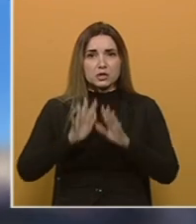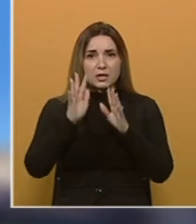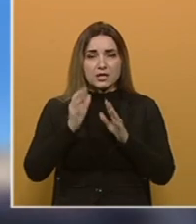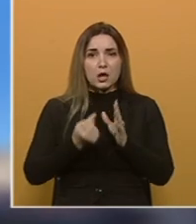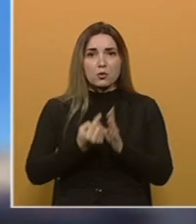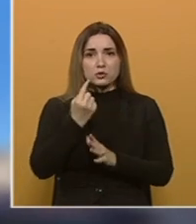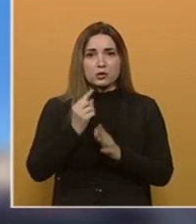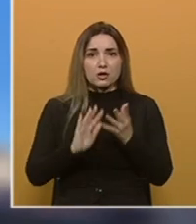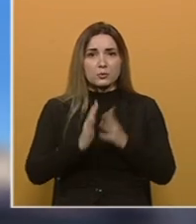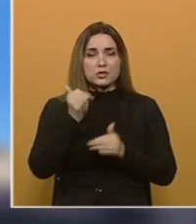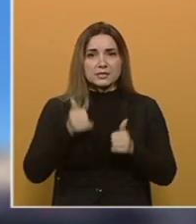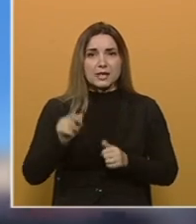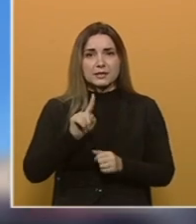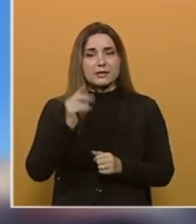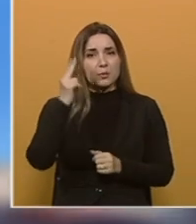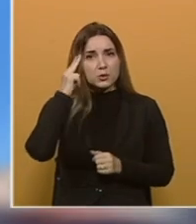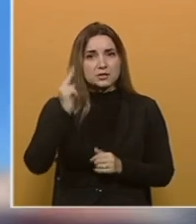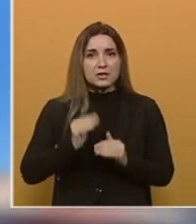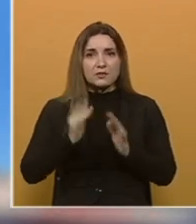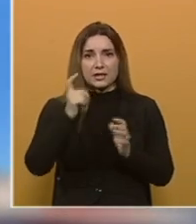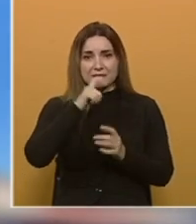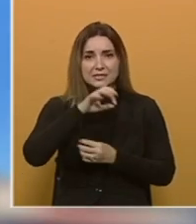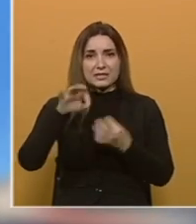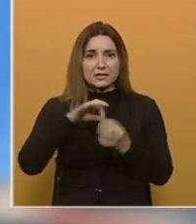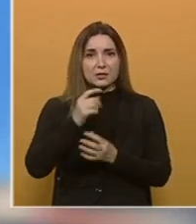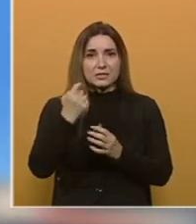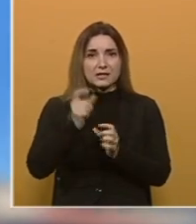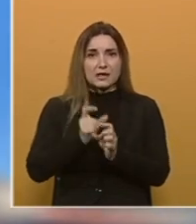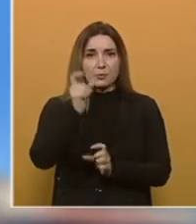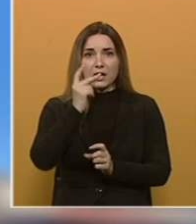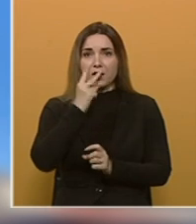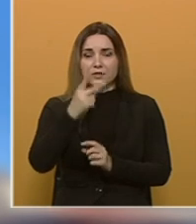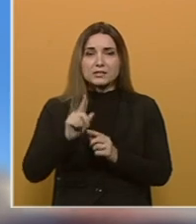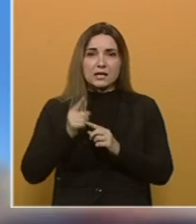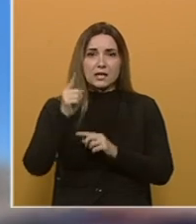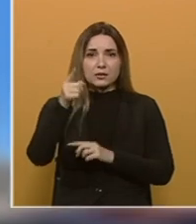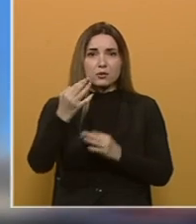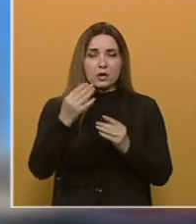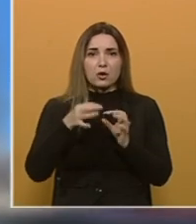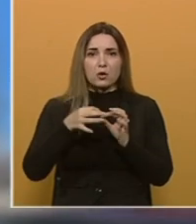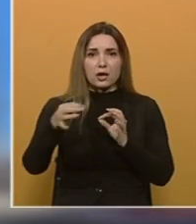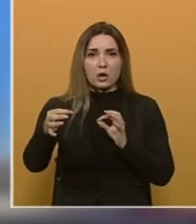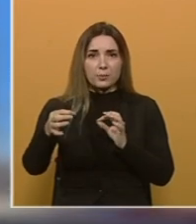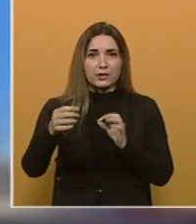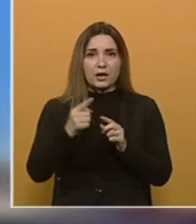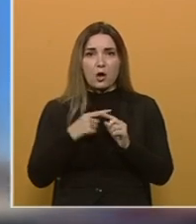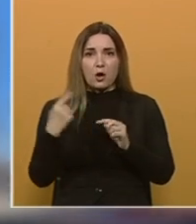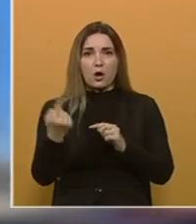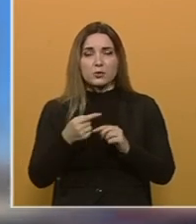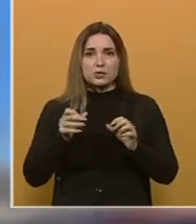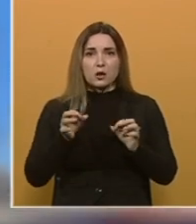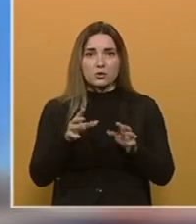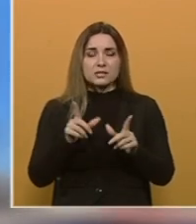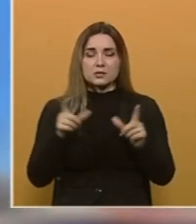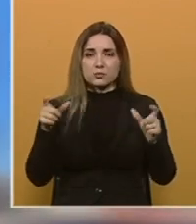Uzrok požara za sada nije poznat. Ogroman crni dim širi se iz nebodera i vidi se na udaljenosti od nekoliko kilometara. Obližnje ulice